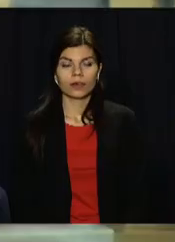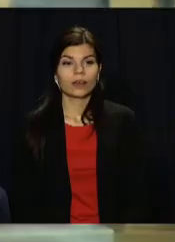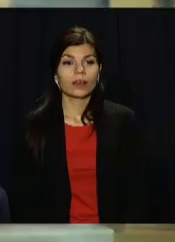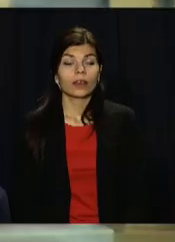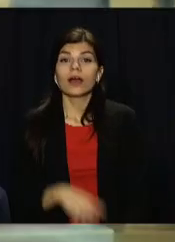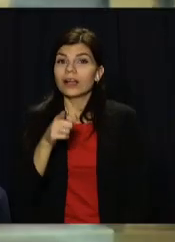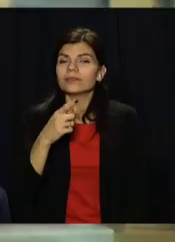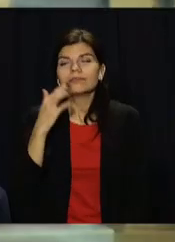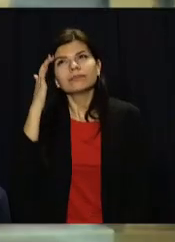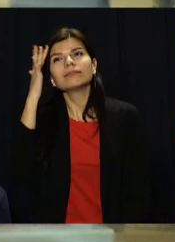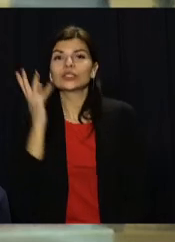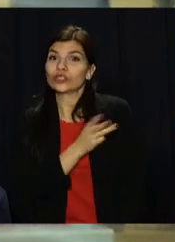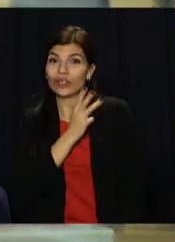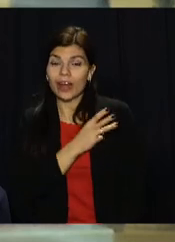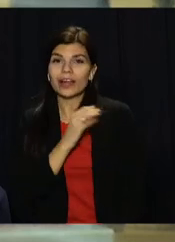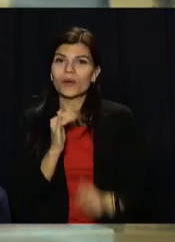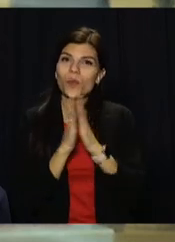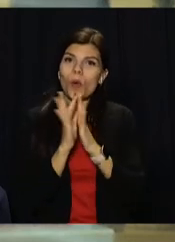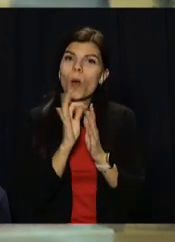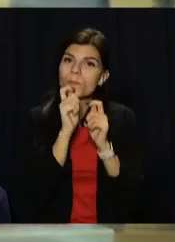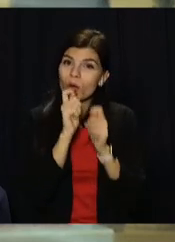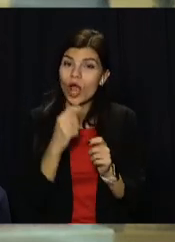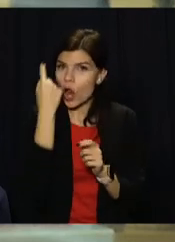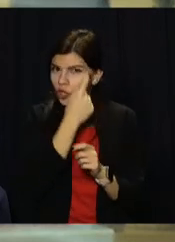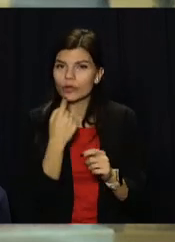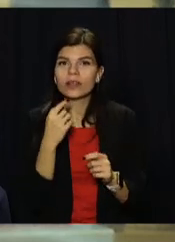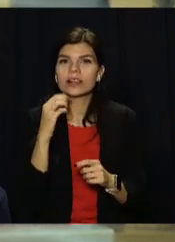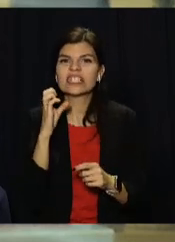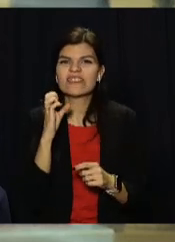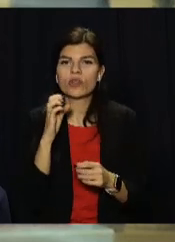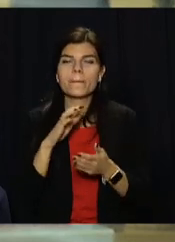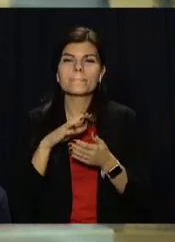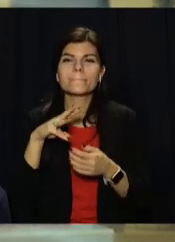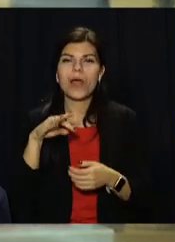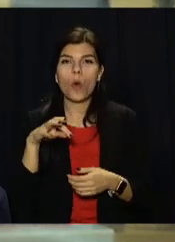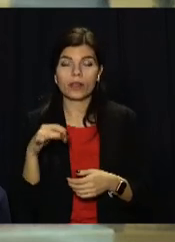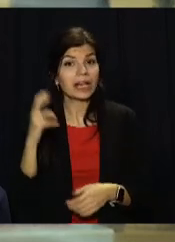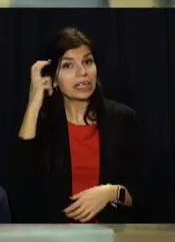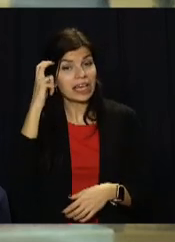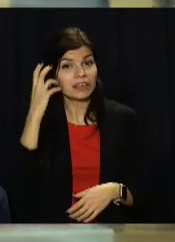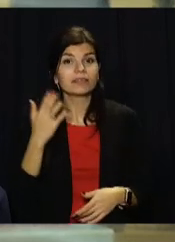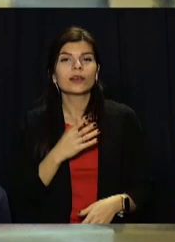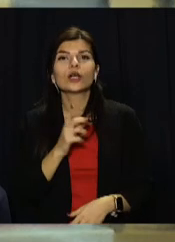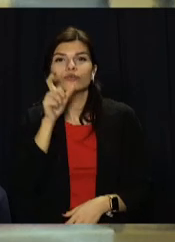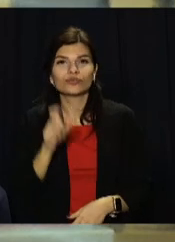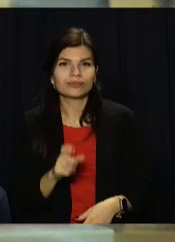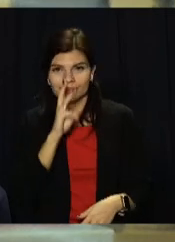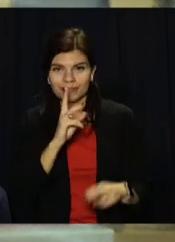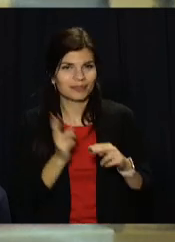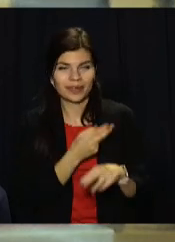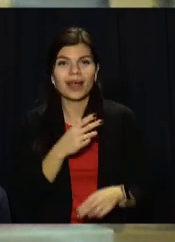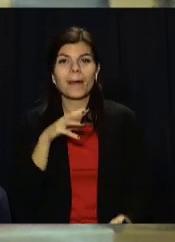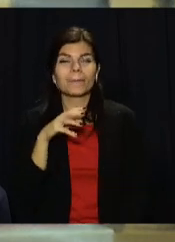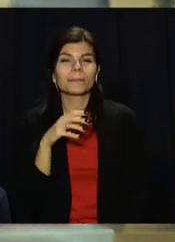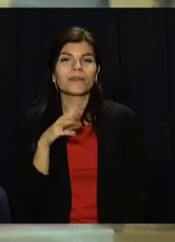Загадати бажання та попросити про подарунок особисто у Святого Миколая. Київські волонтери організували соціальний проєкт «Подзвони